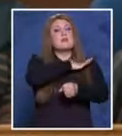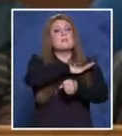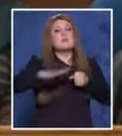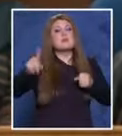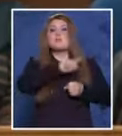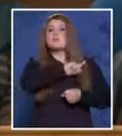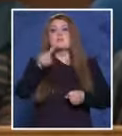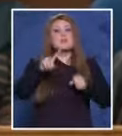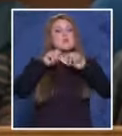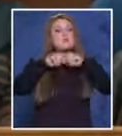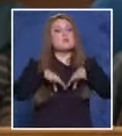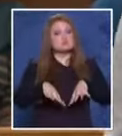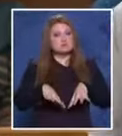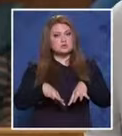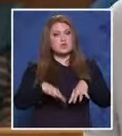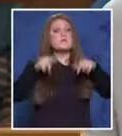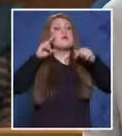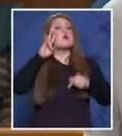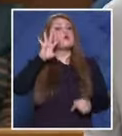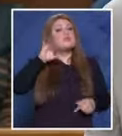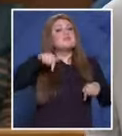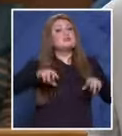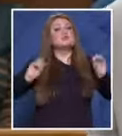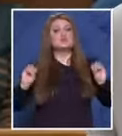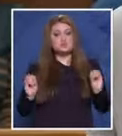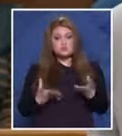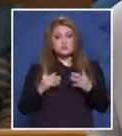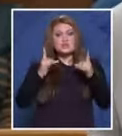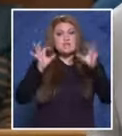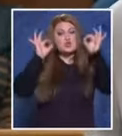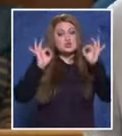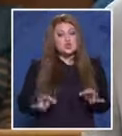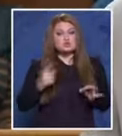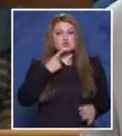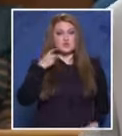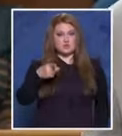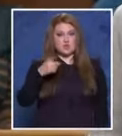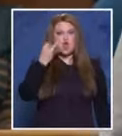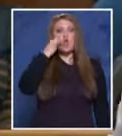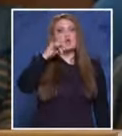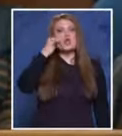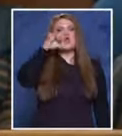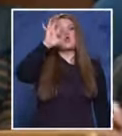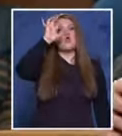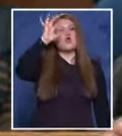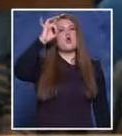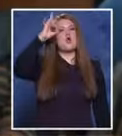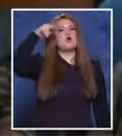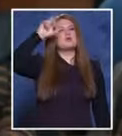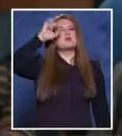недопустим. А в днешния случай става дума точно за това. Йордан Йорданов от